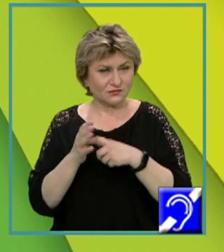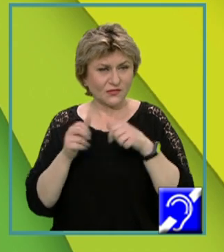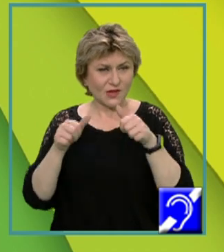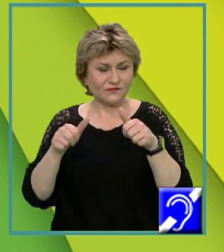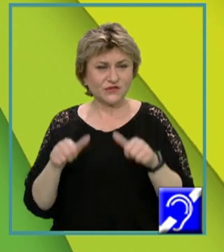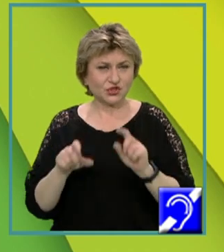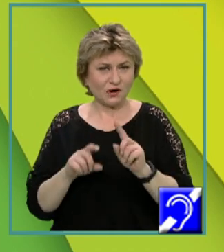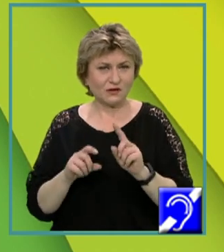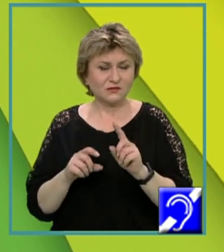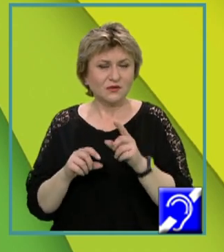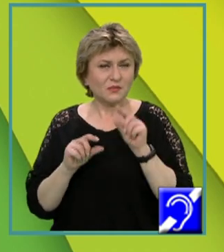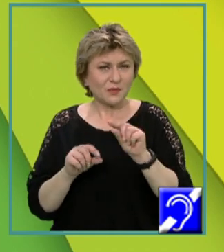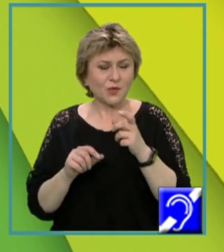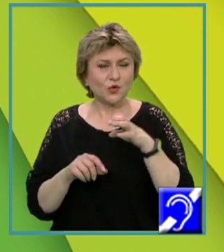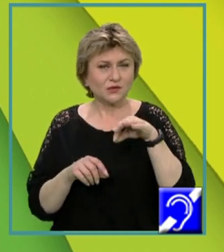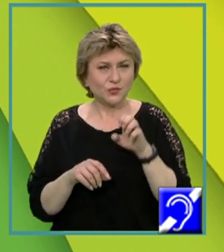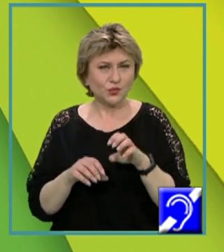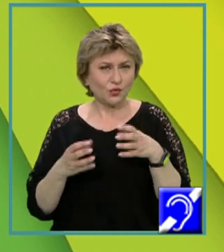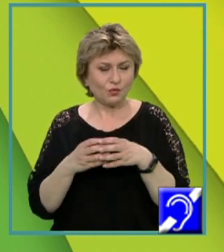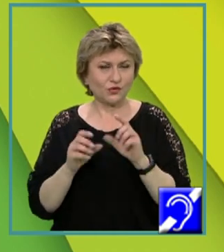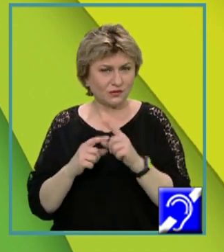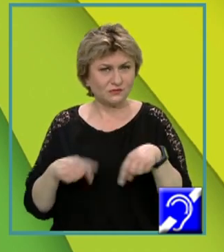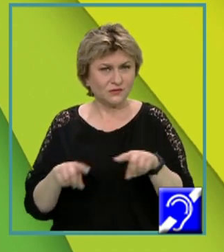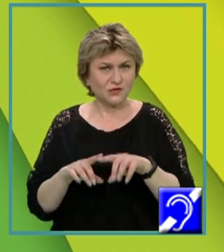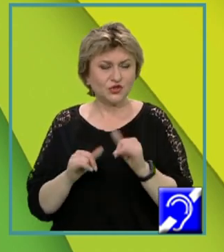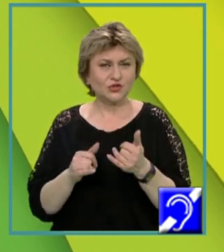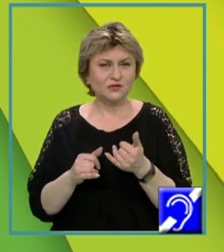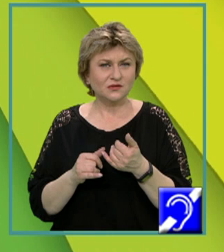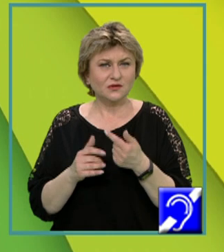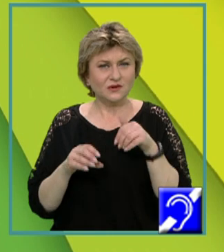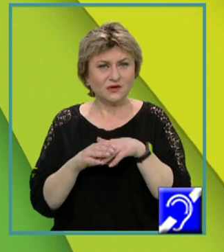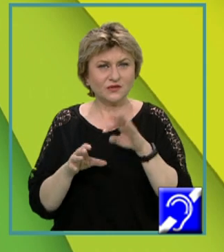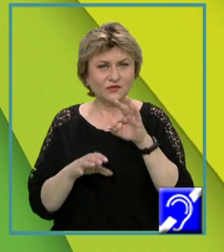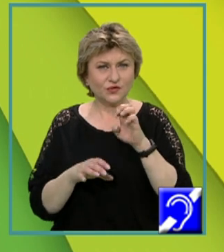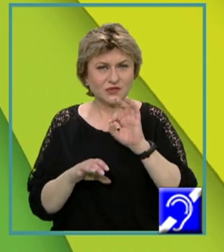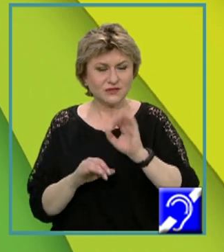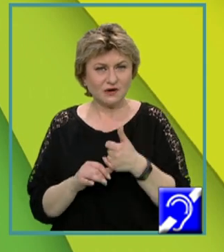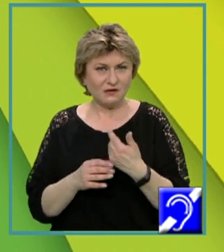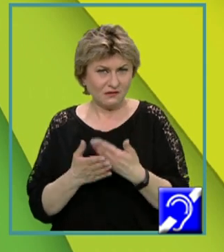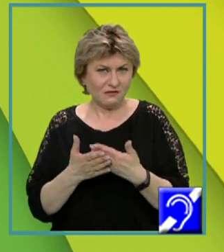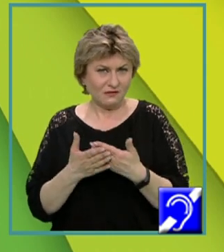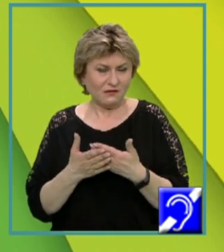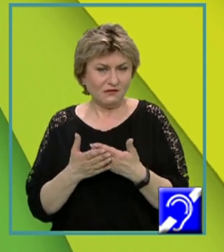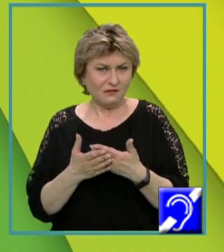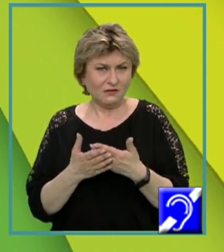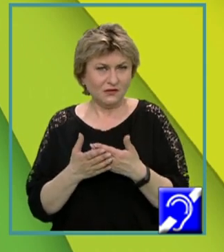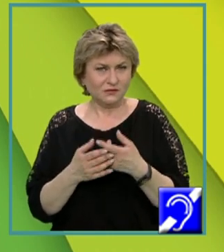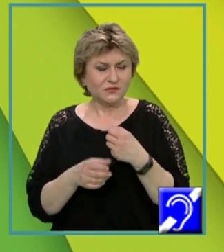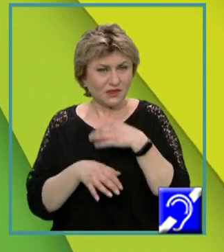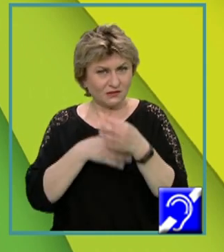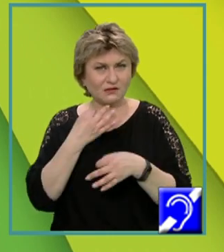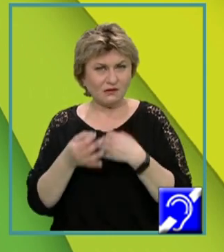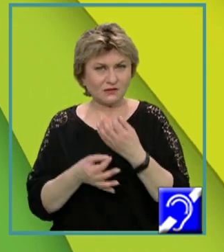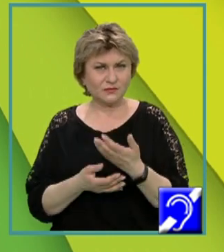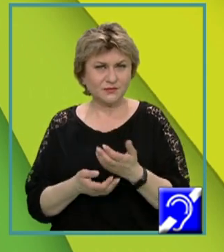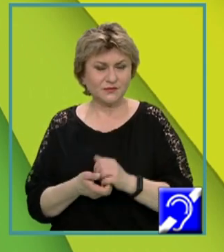multiplu comun al lor. În C++, în funcția main, vom declara